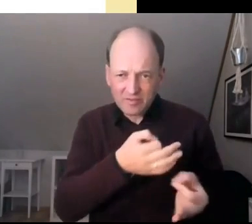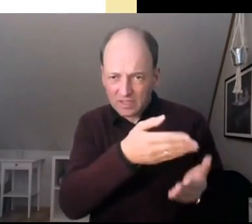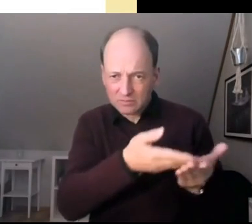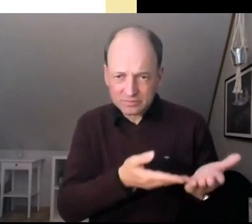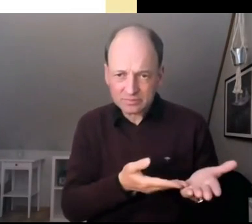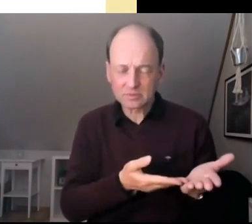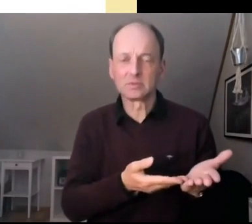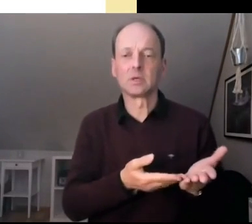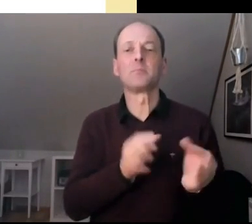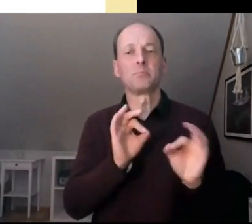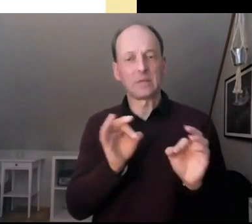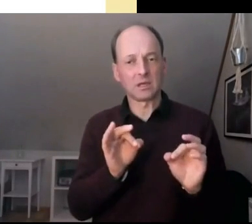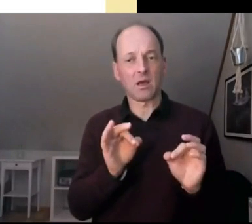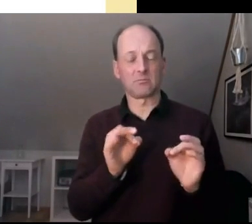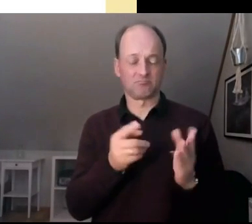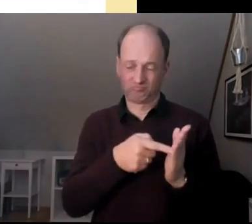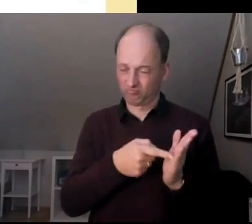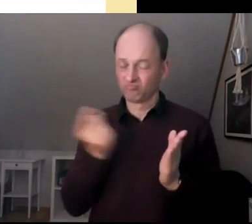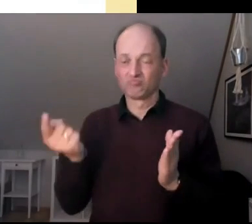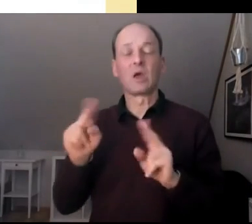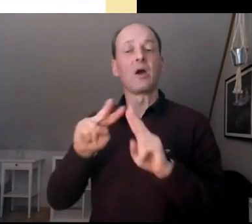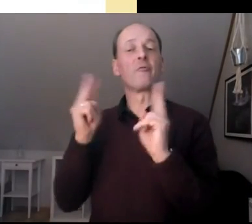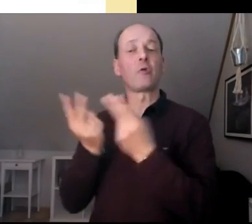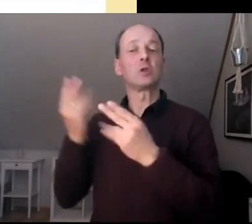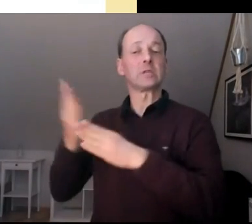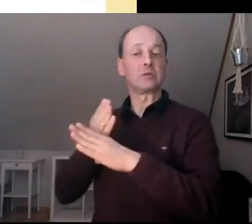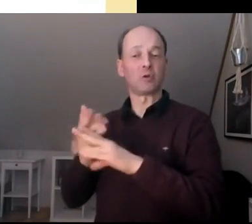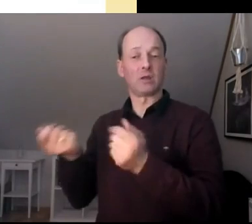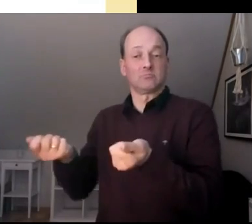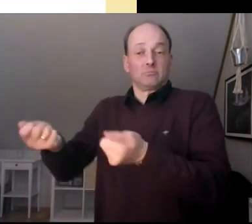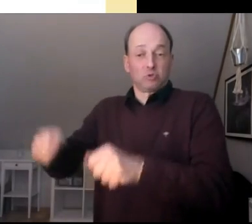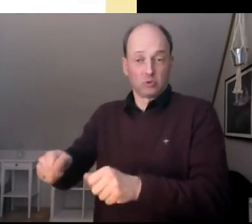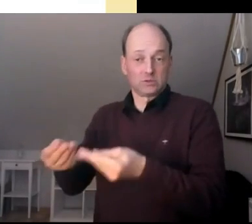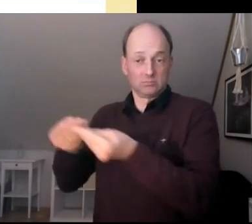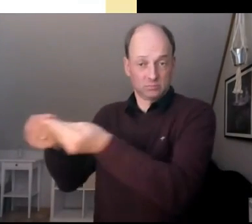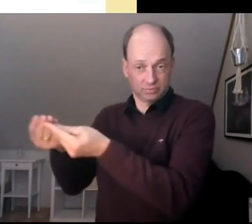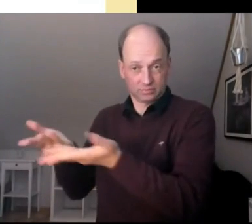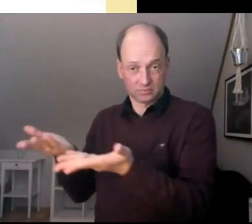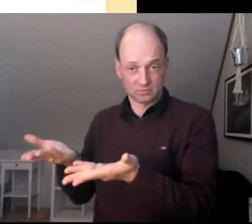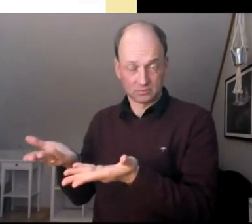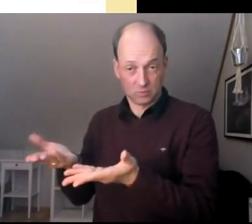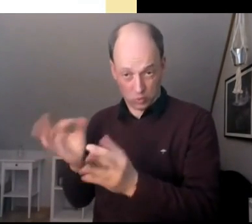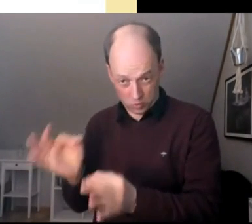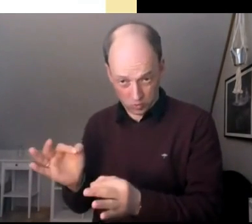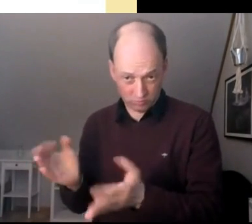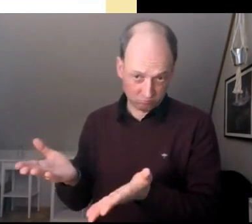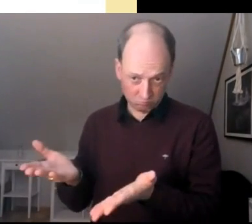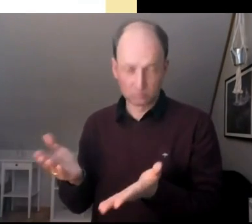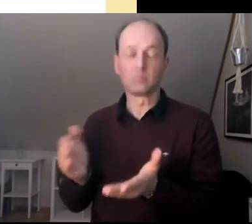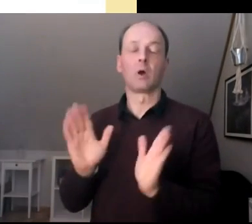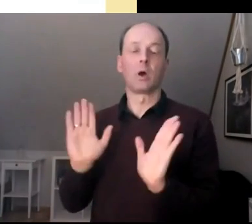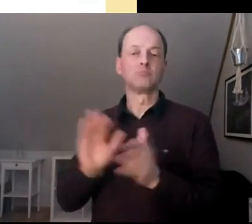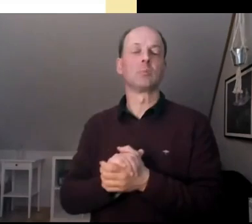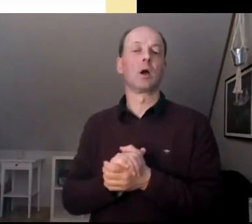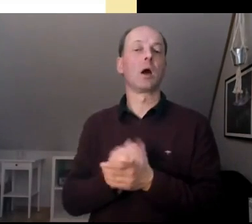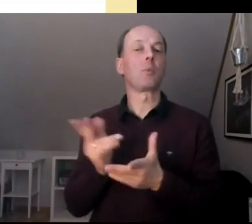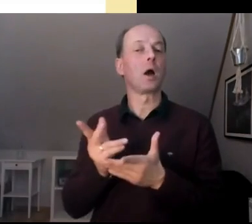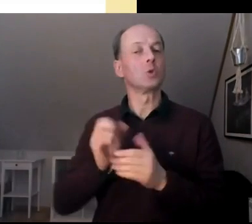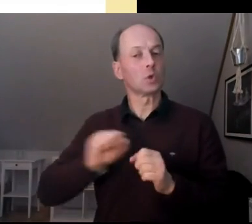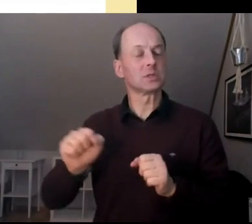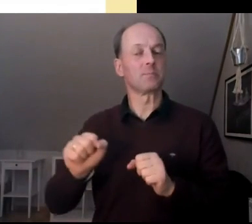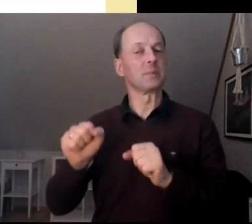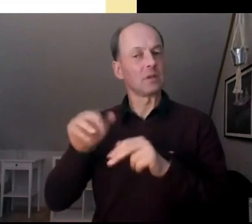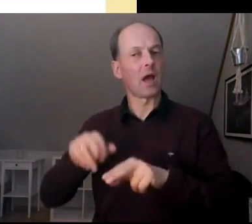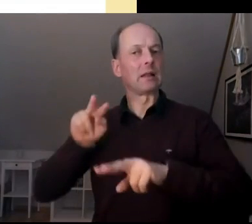einem Volksentscheid zu stellen. Wir haben natürlich aber dann durch die Regierung nochmal eben den weiteren